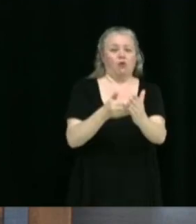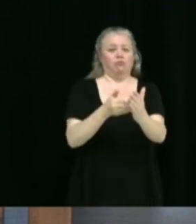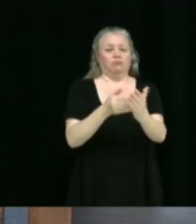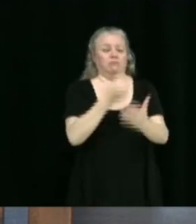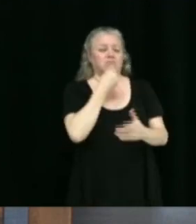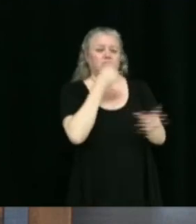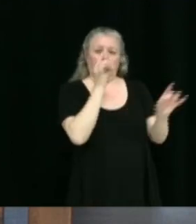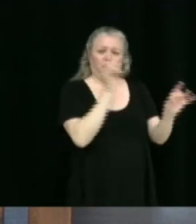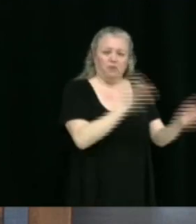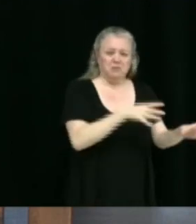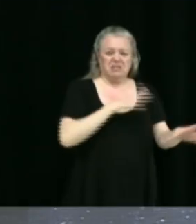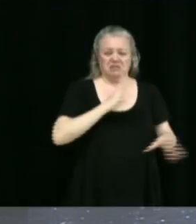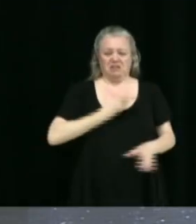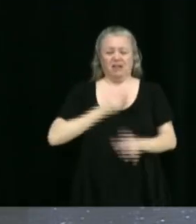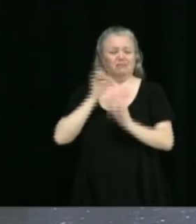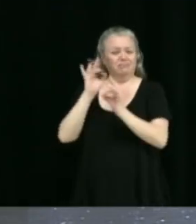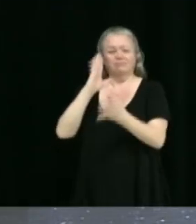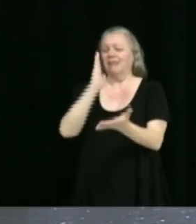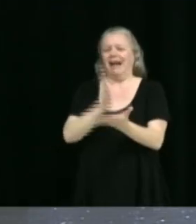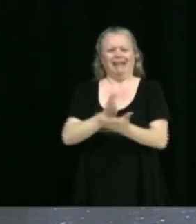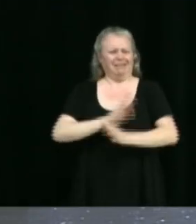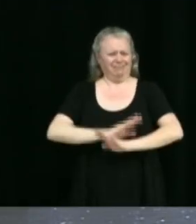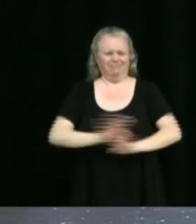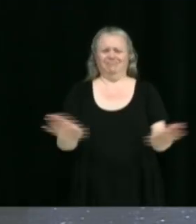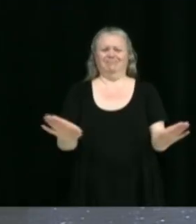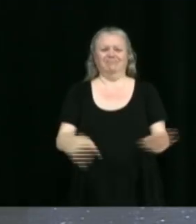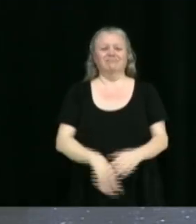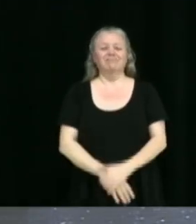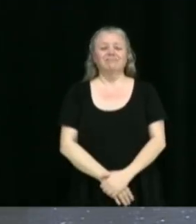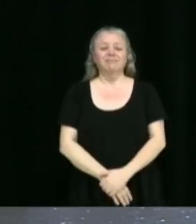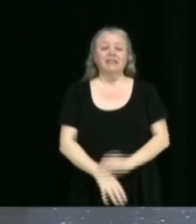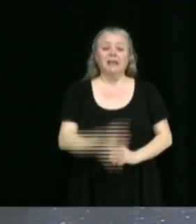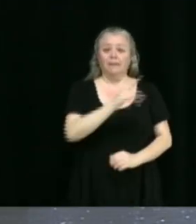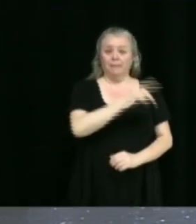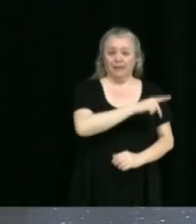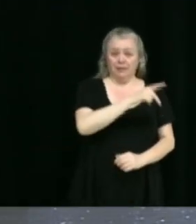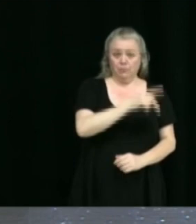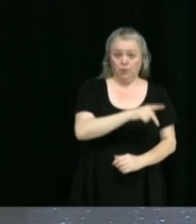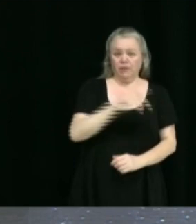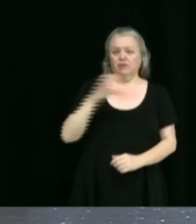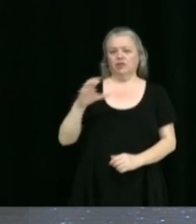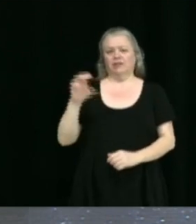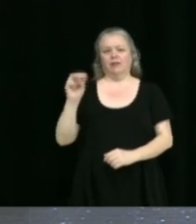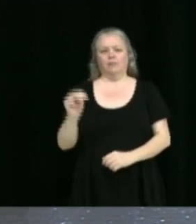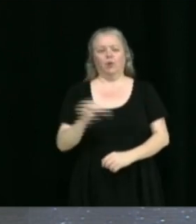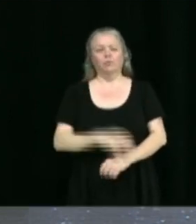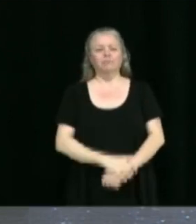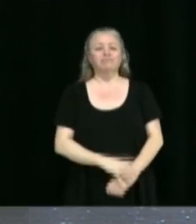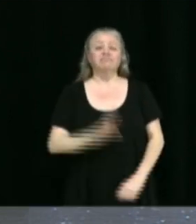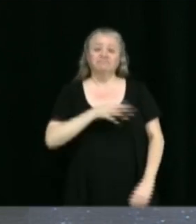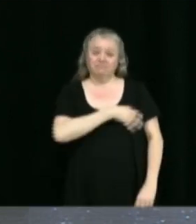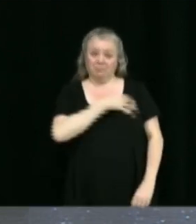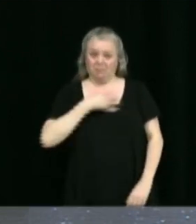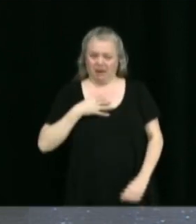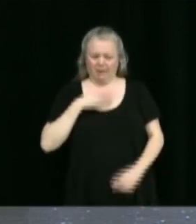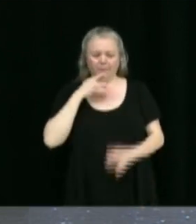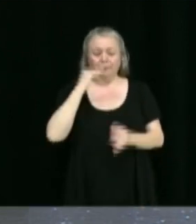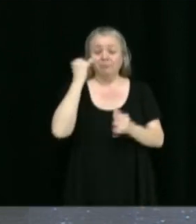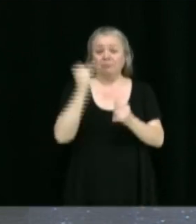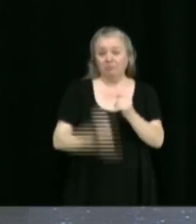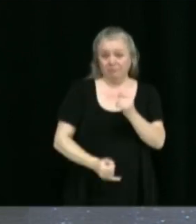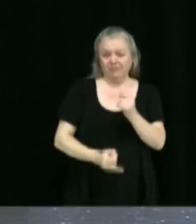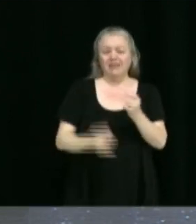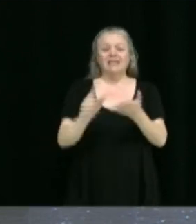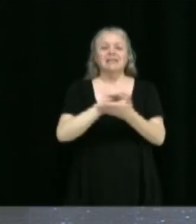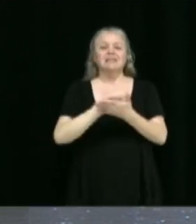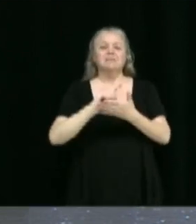Victoriaville. Absolument. Donc, Patrick Poulin et Chantal Moreau. Finalement, la proclamation de la Semaine